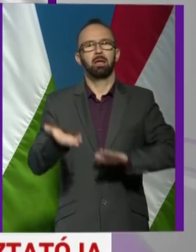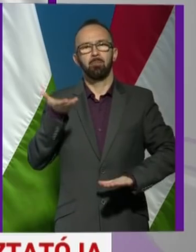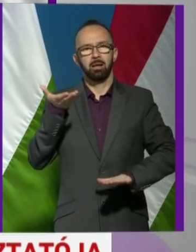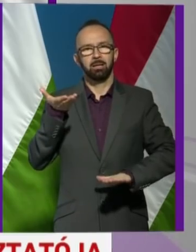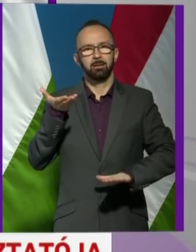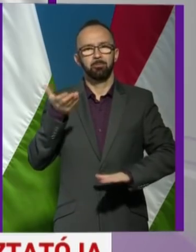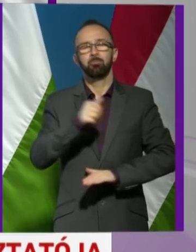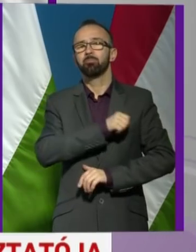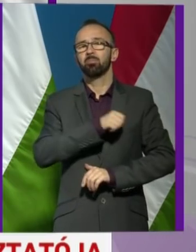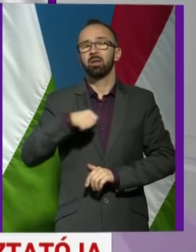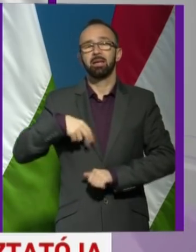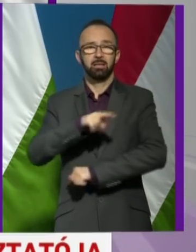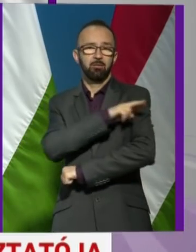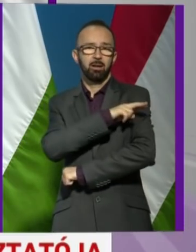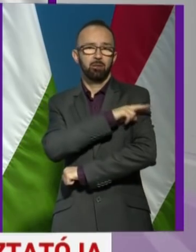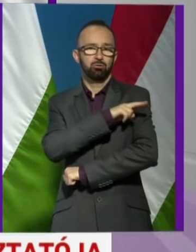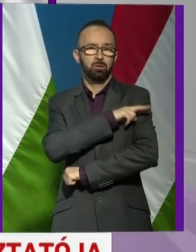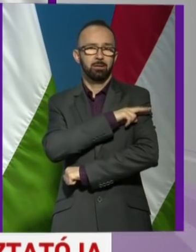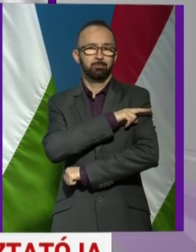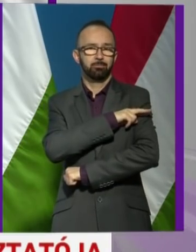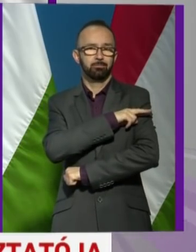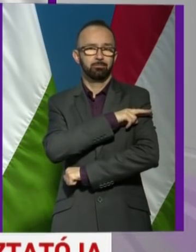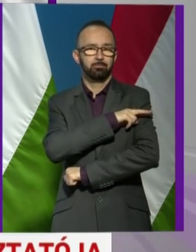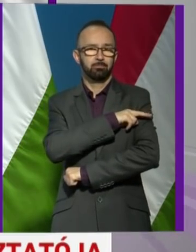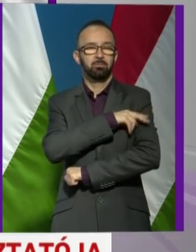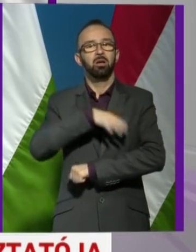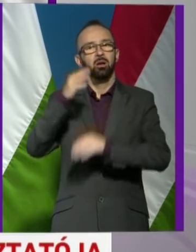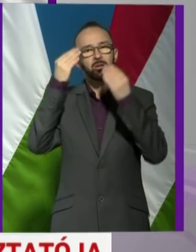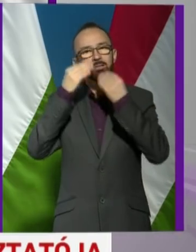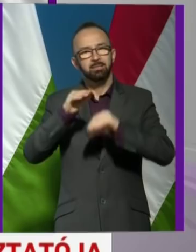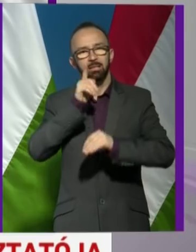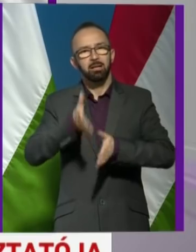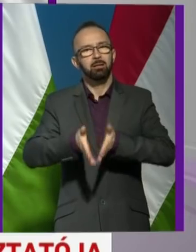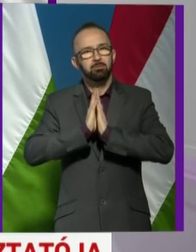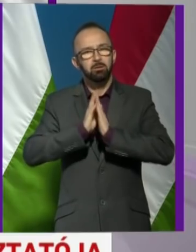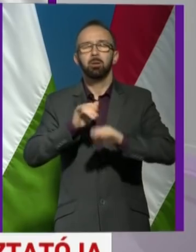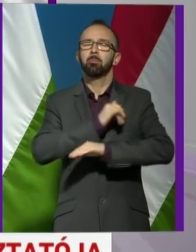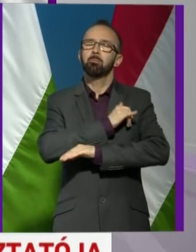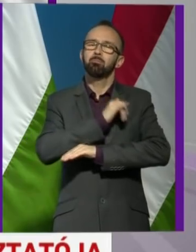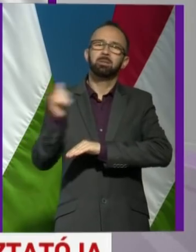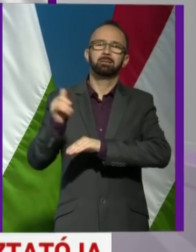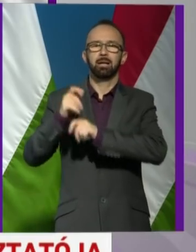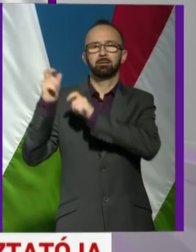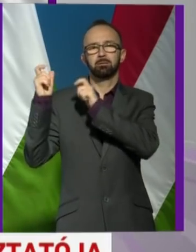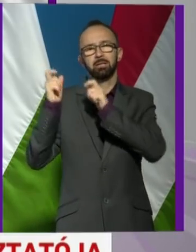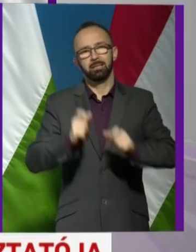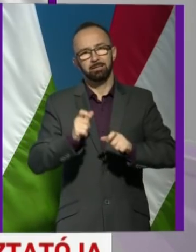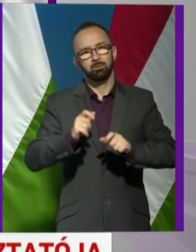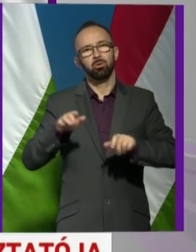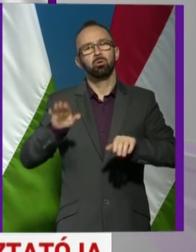az egyéni felelősséget, és nagy tisztelettel kérni minden hazaérkező